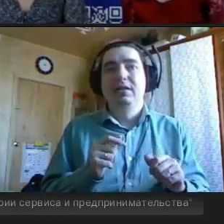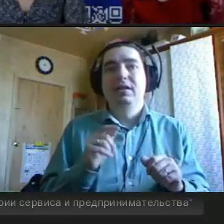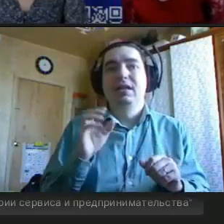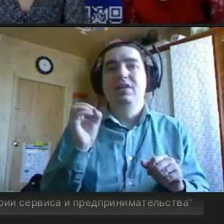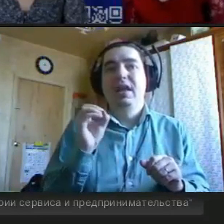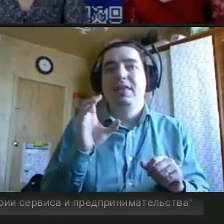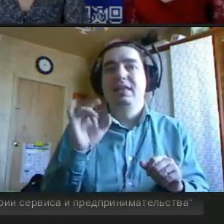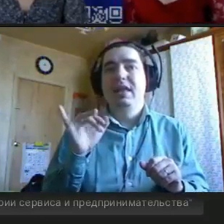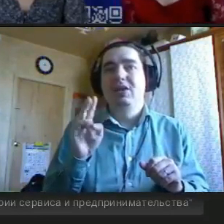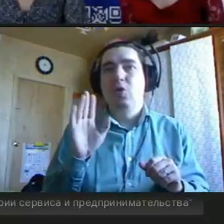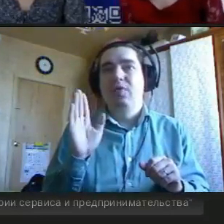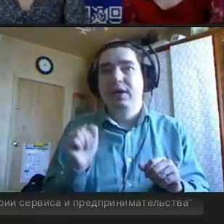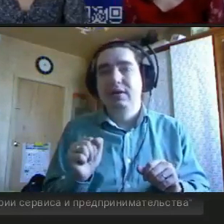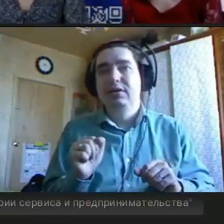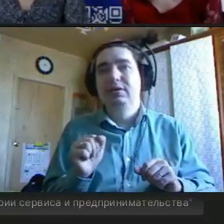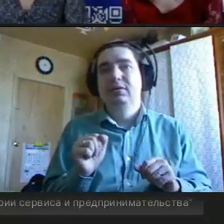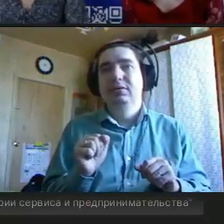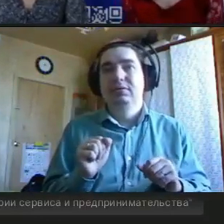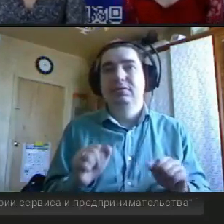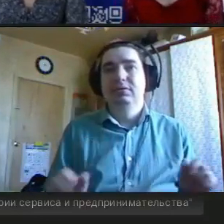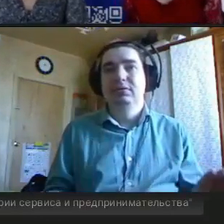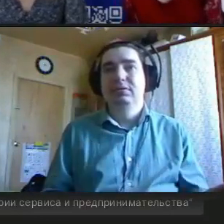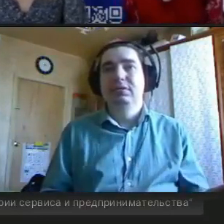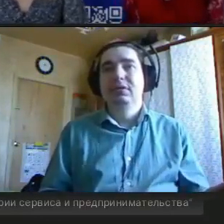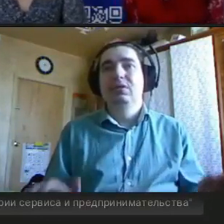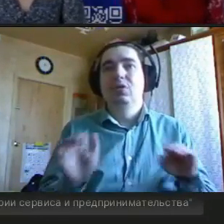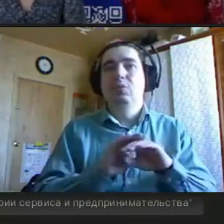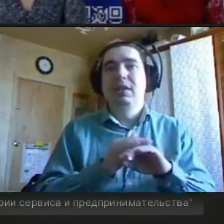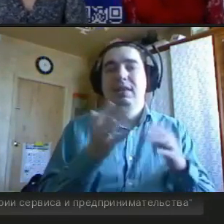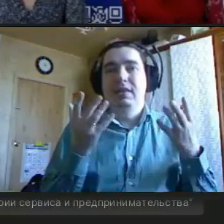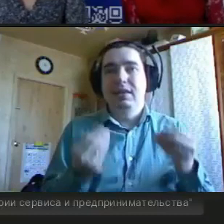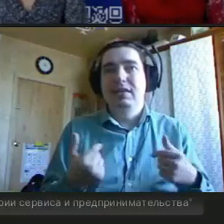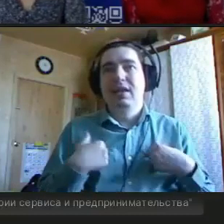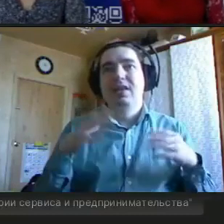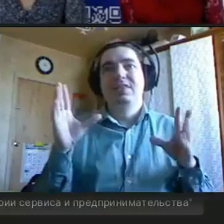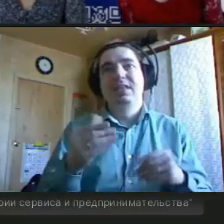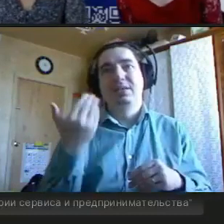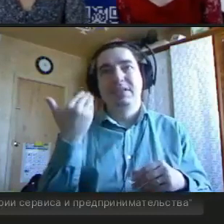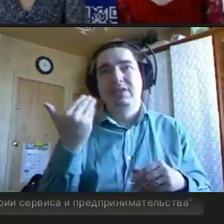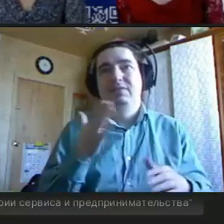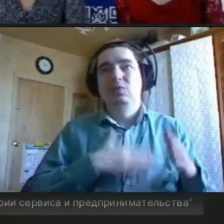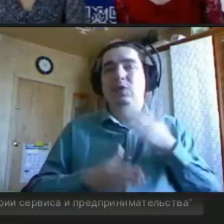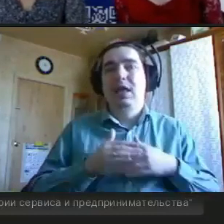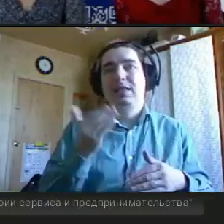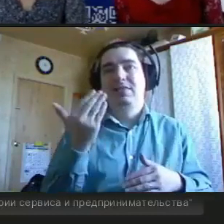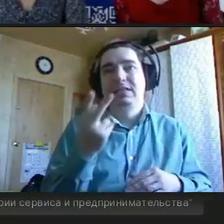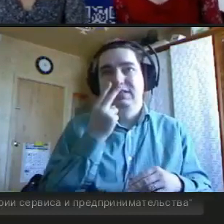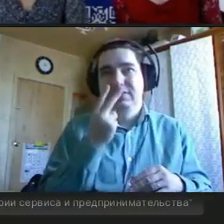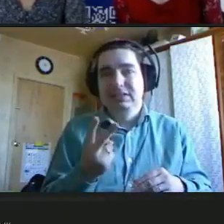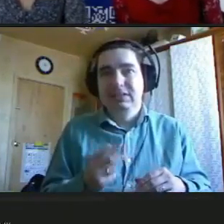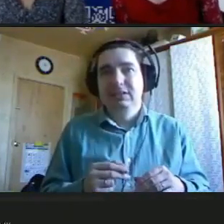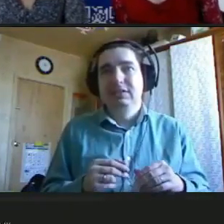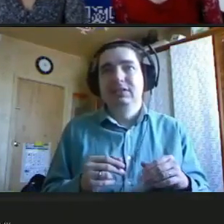фонда «Подарок Ангелу». Добрый день, я всех приветствую, рада очень, что вы к нам подключаетесь, надеюсь, что